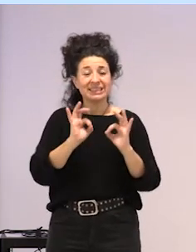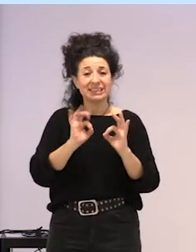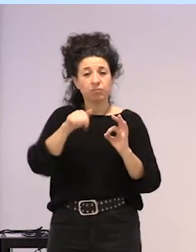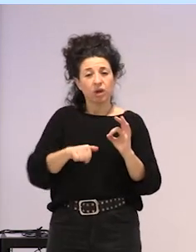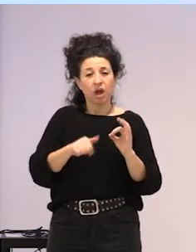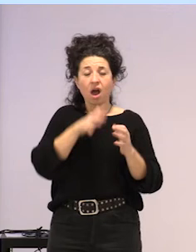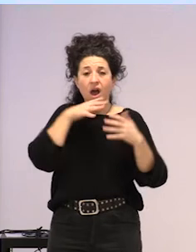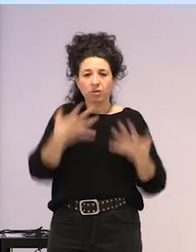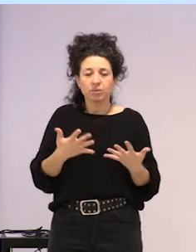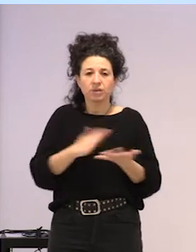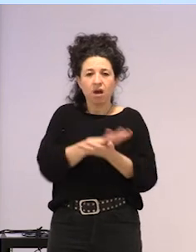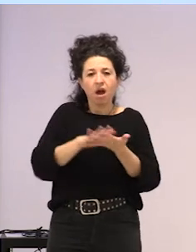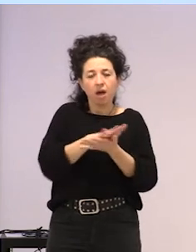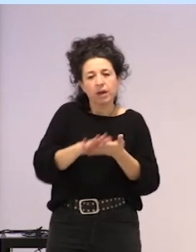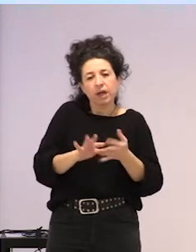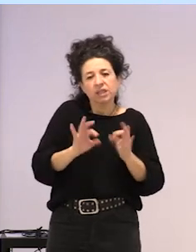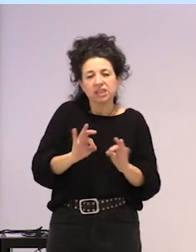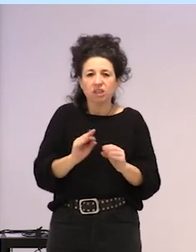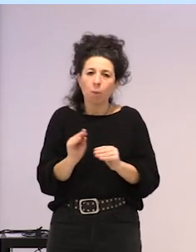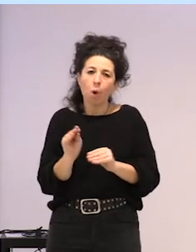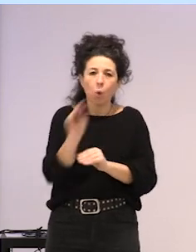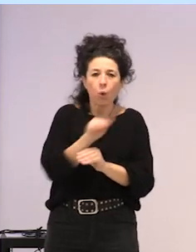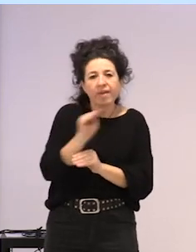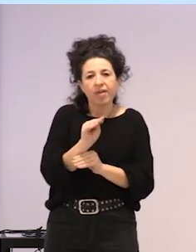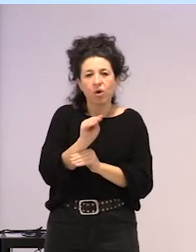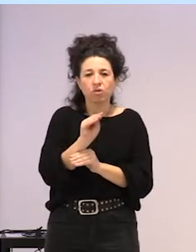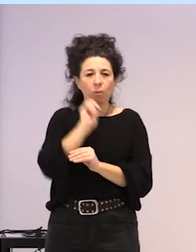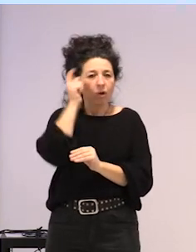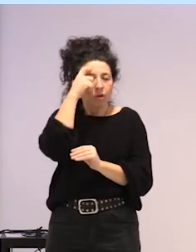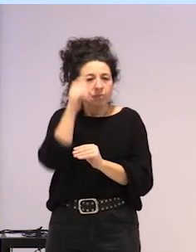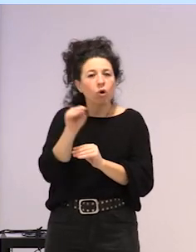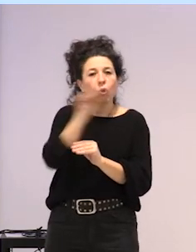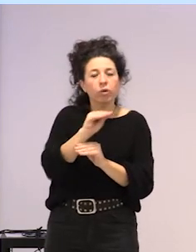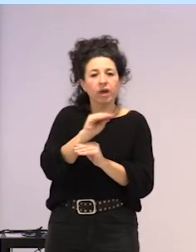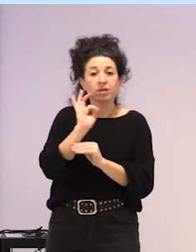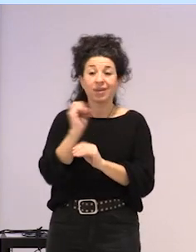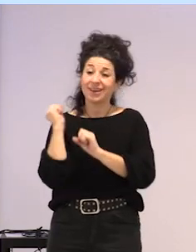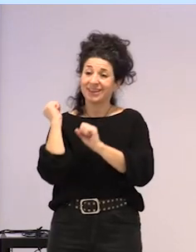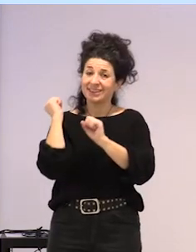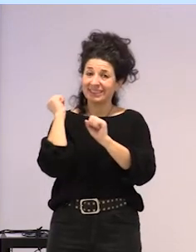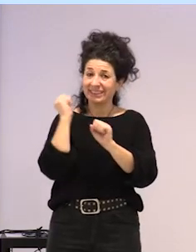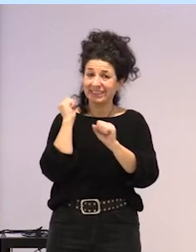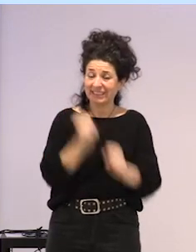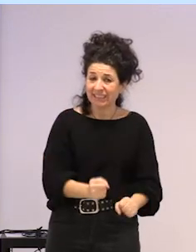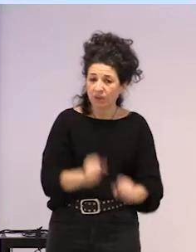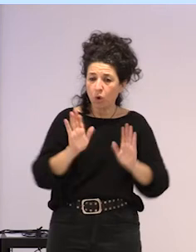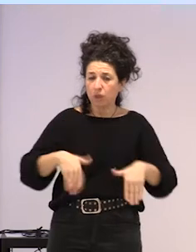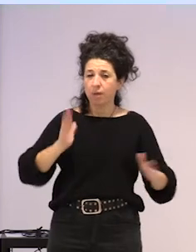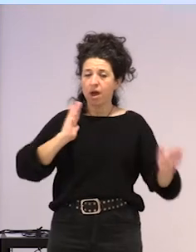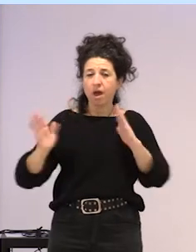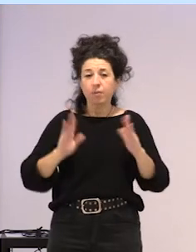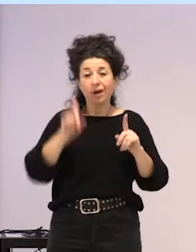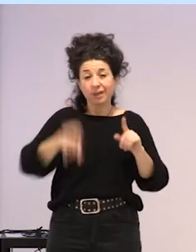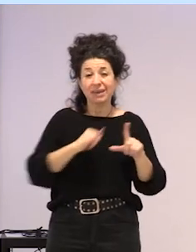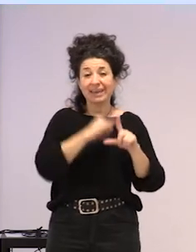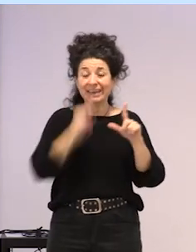itzegiten delako, igual, bereziki, ba, zaintzaren inguruan, ez? Egiadazken urtetan, bueno, COVID-en meretziaren krizia dela,